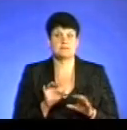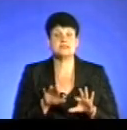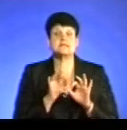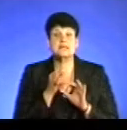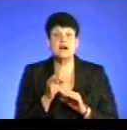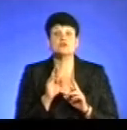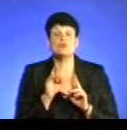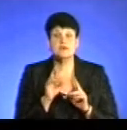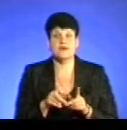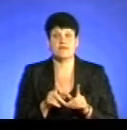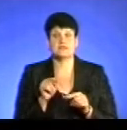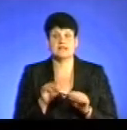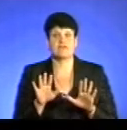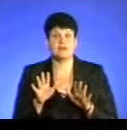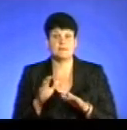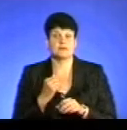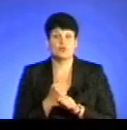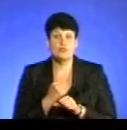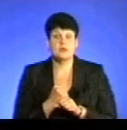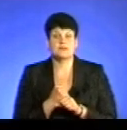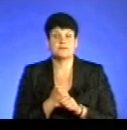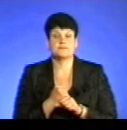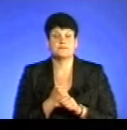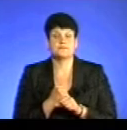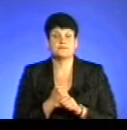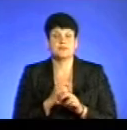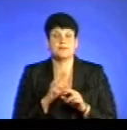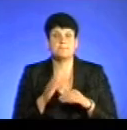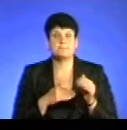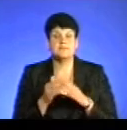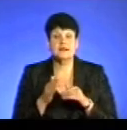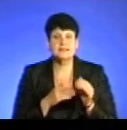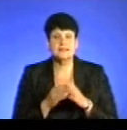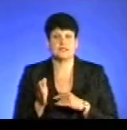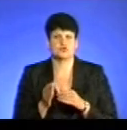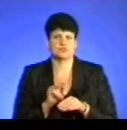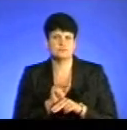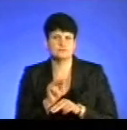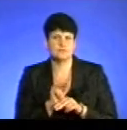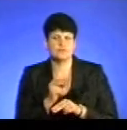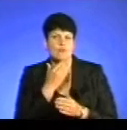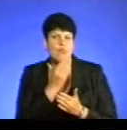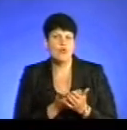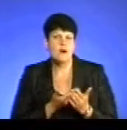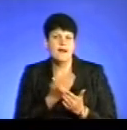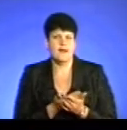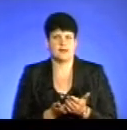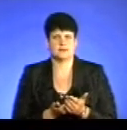скажемо, як в таких випадках діяти, як, тобто, такі практичні деякі поради, які